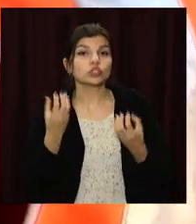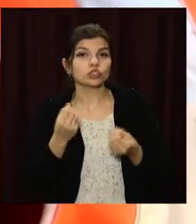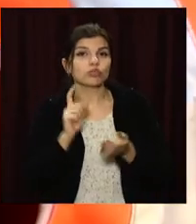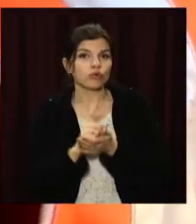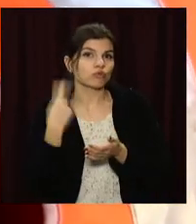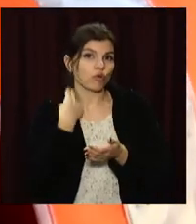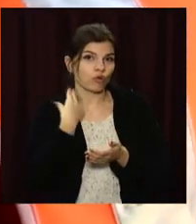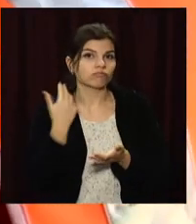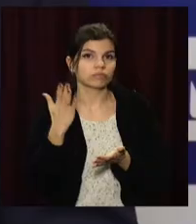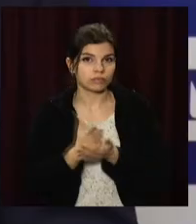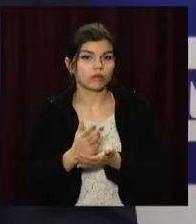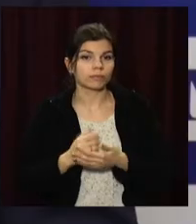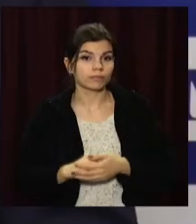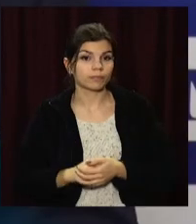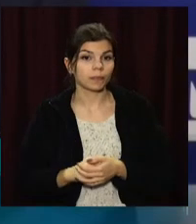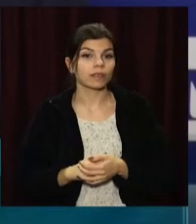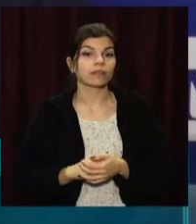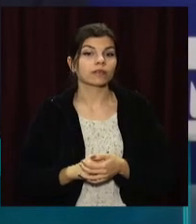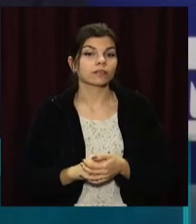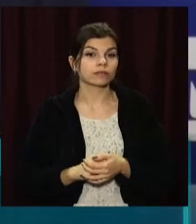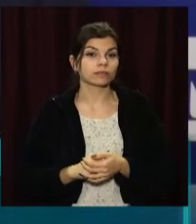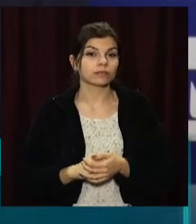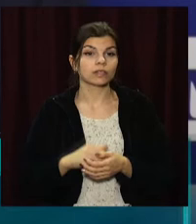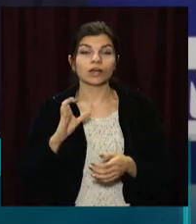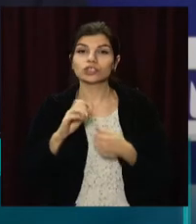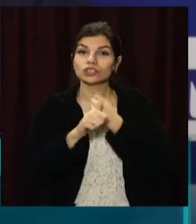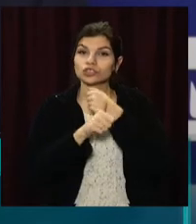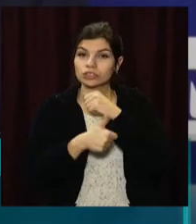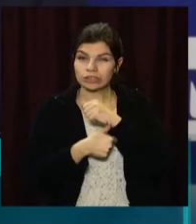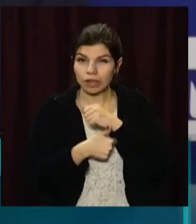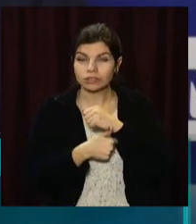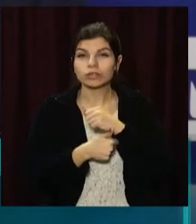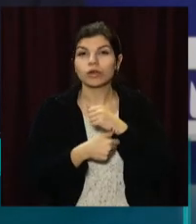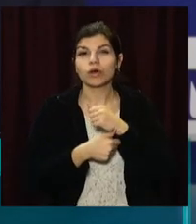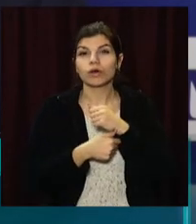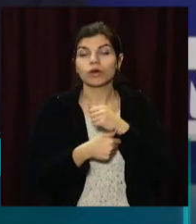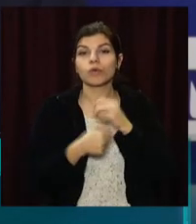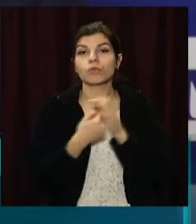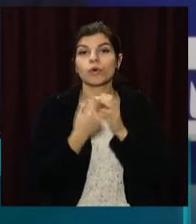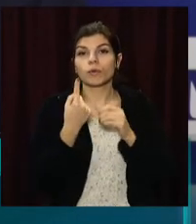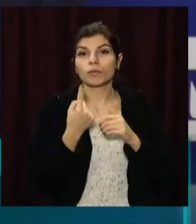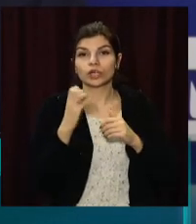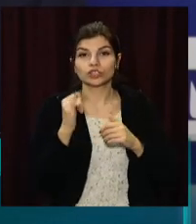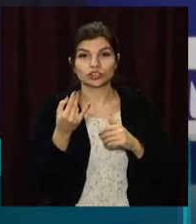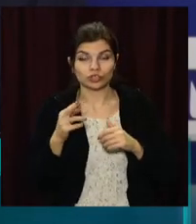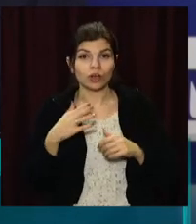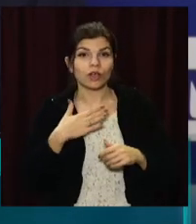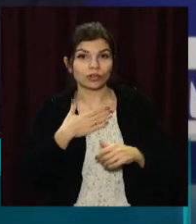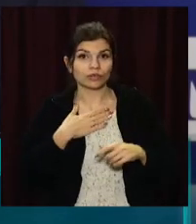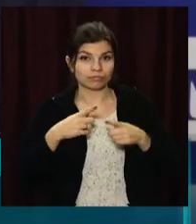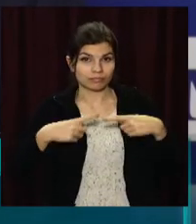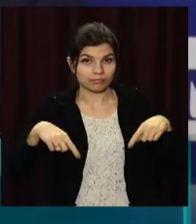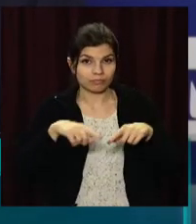борги. За рахунок того, що з 16 по 1 січня 2020 року наше підприємство діяло по